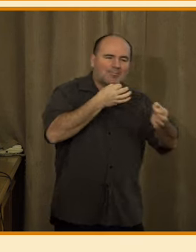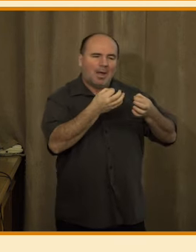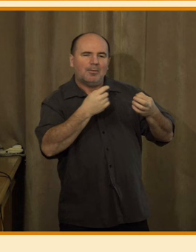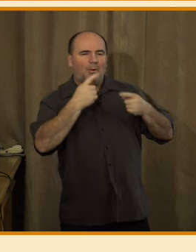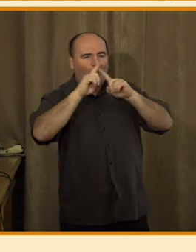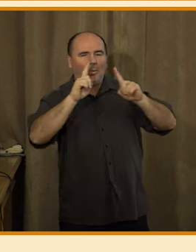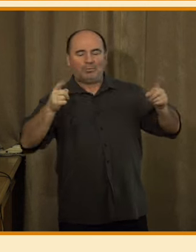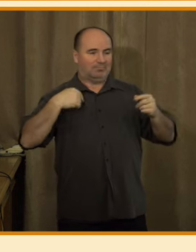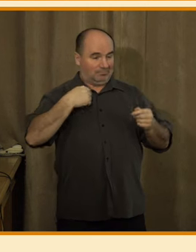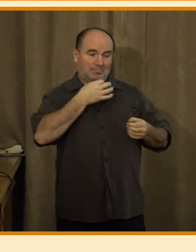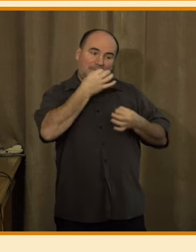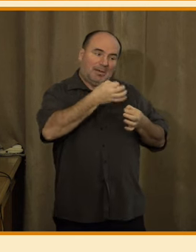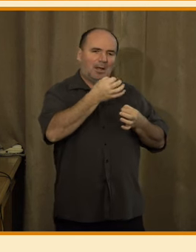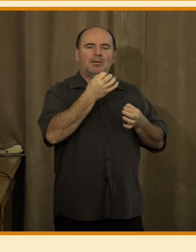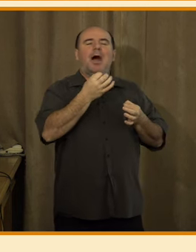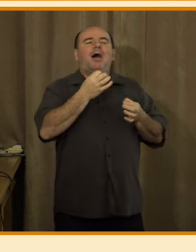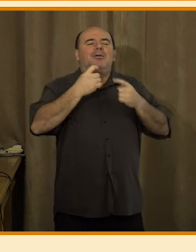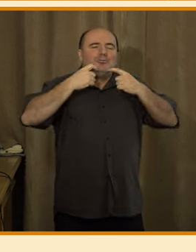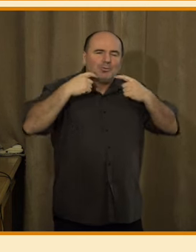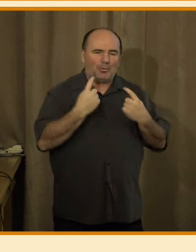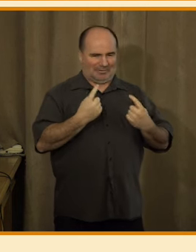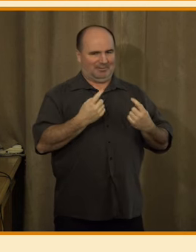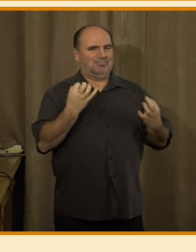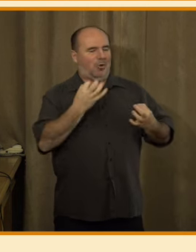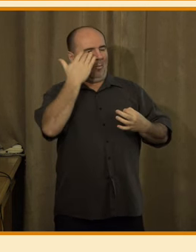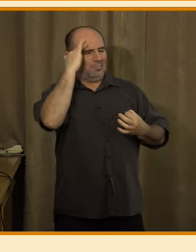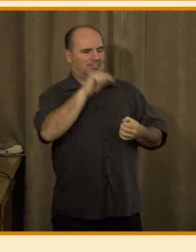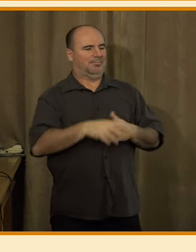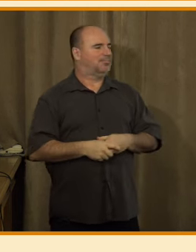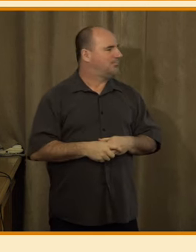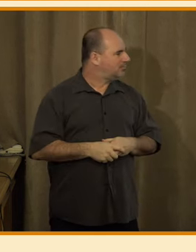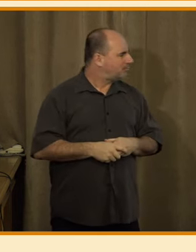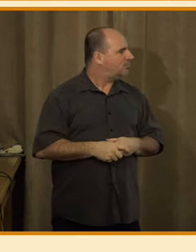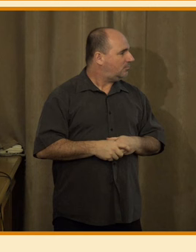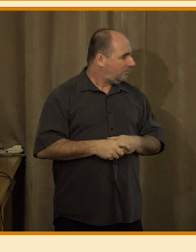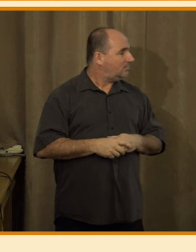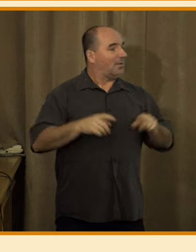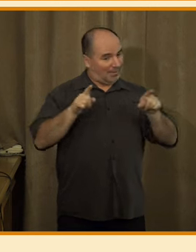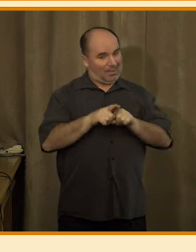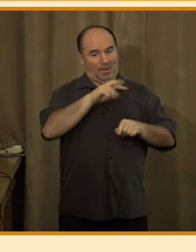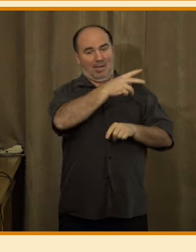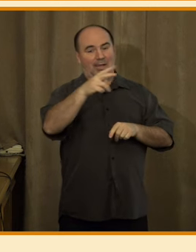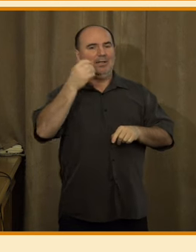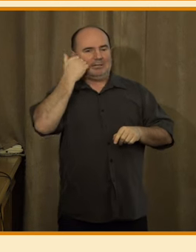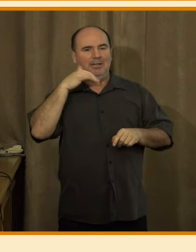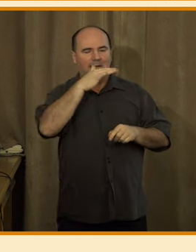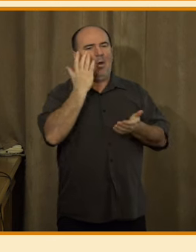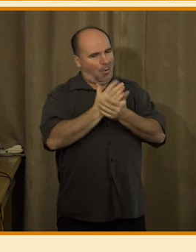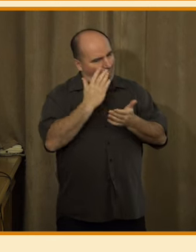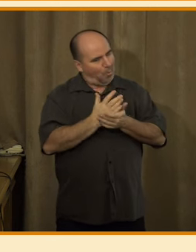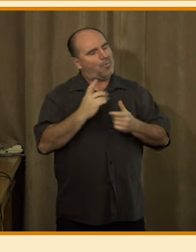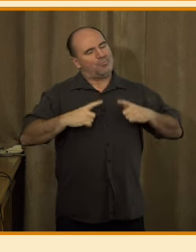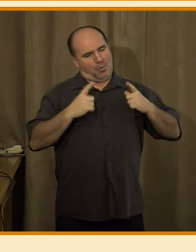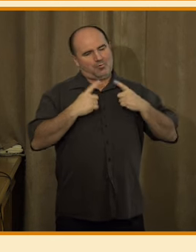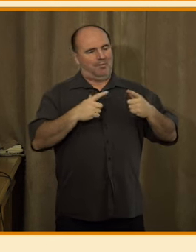nemalé množství lidí uvádí, že mimo jiné také používá chat GPT na nějaké úkoly v práci, případně ve škole,